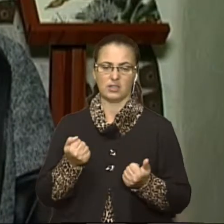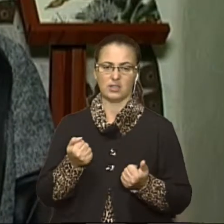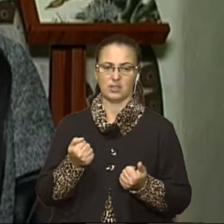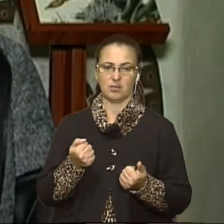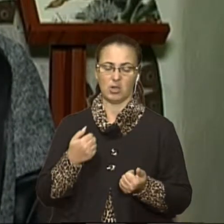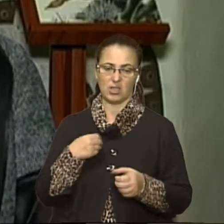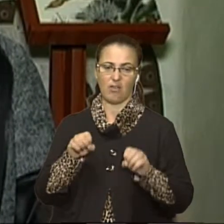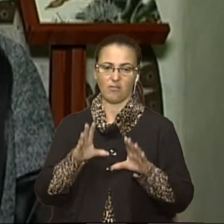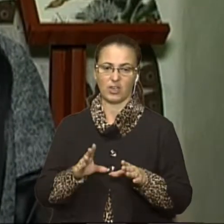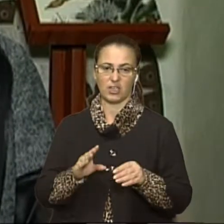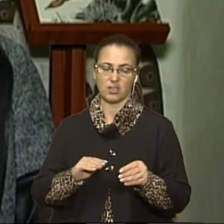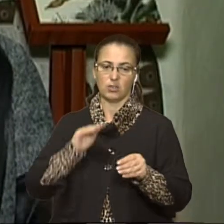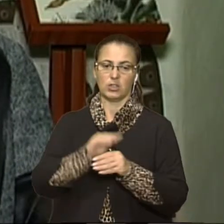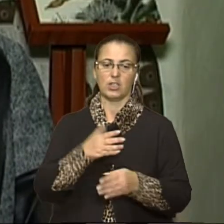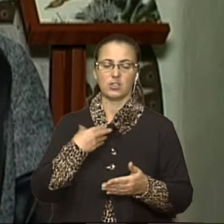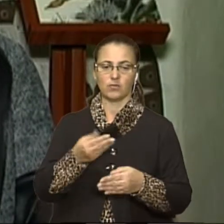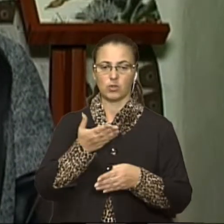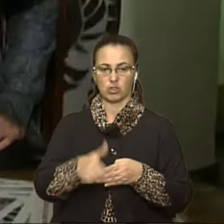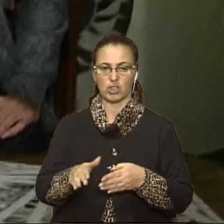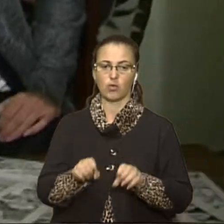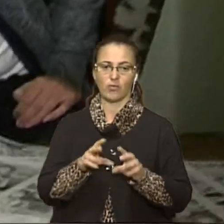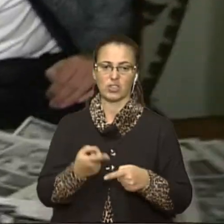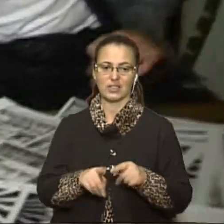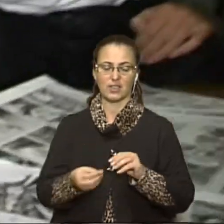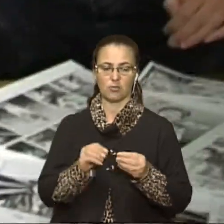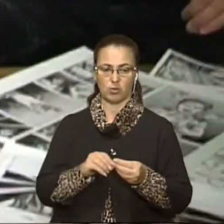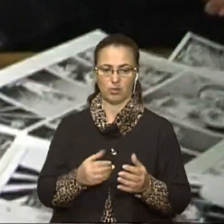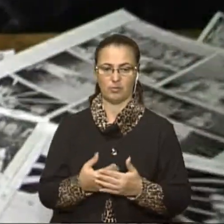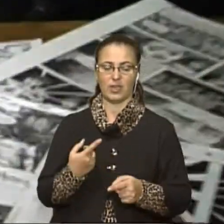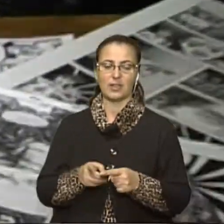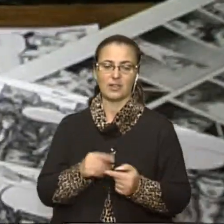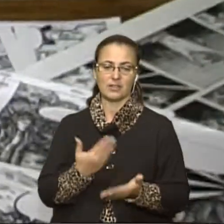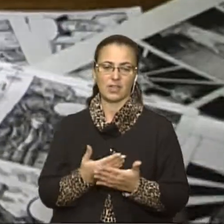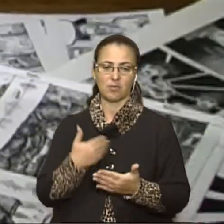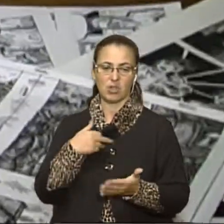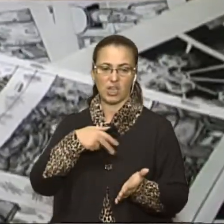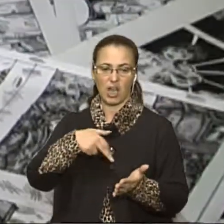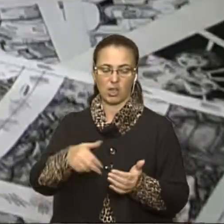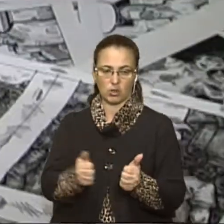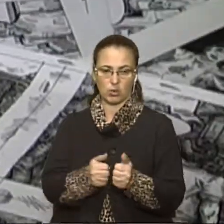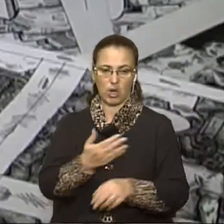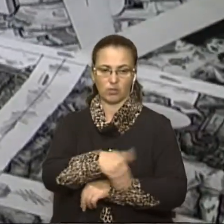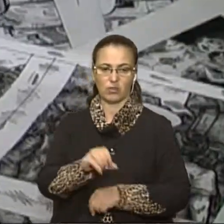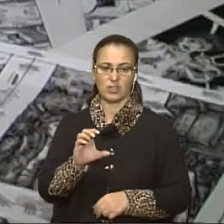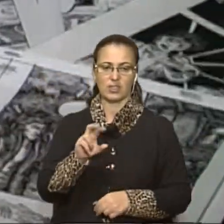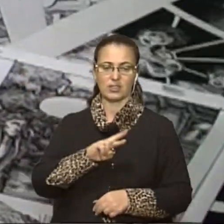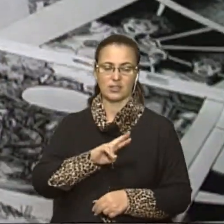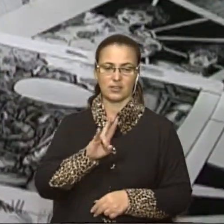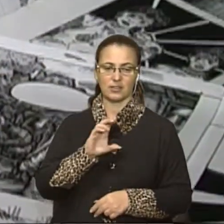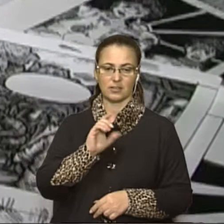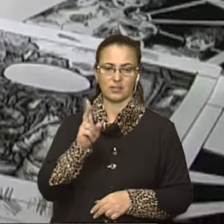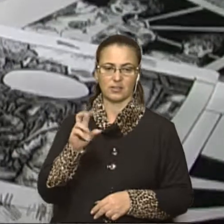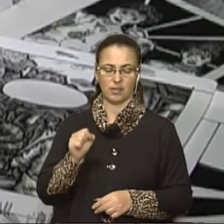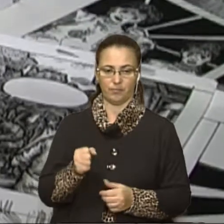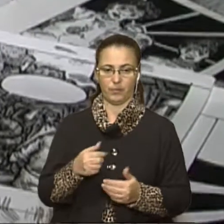в вирішенні цього конфлікту, цієї проблеми. Це ніби я йду повз вулицю Сянську. Тут на передньому плані